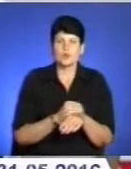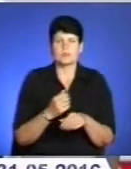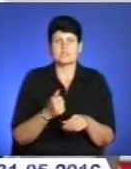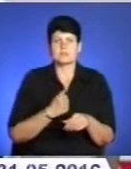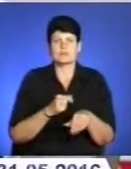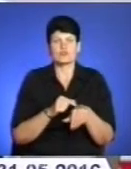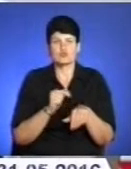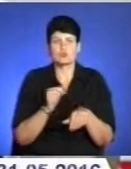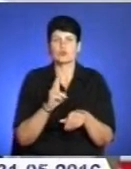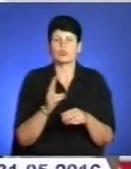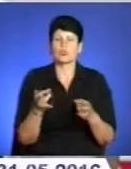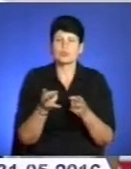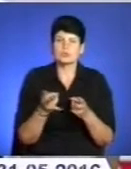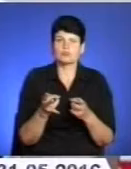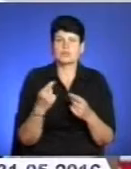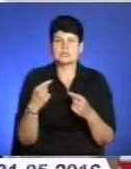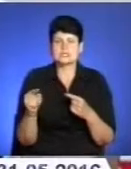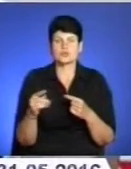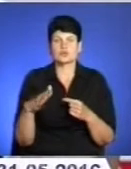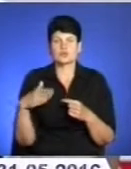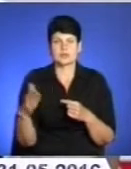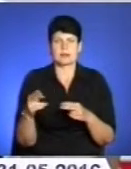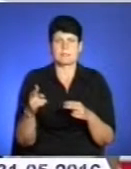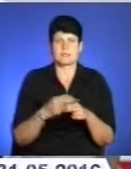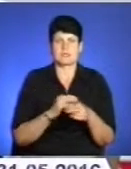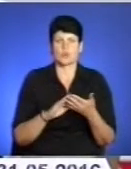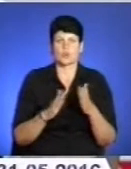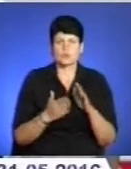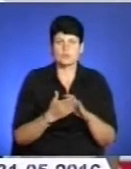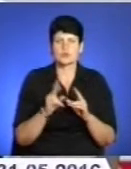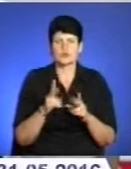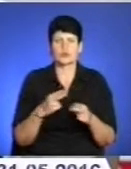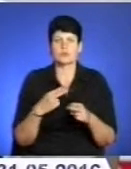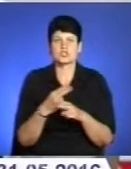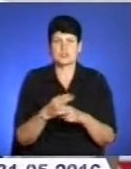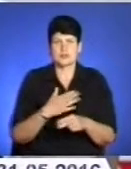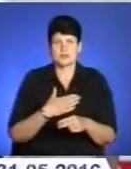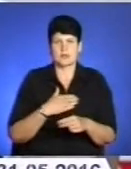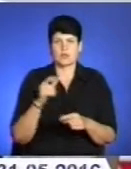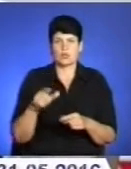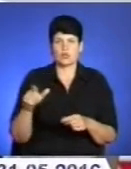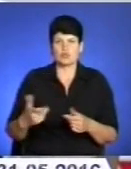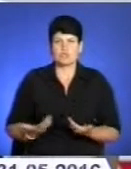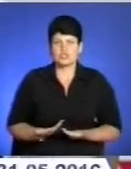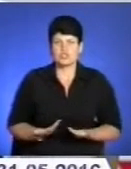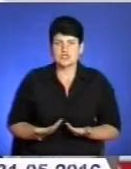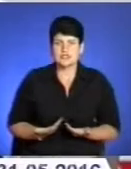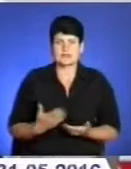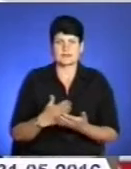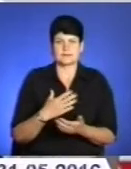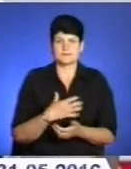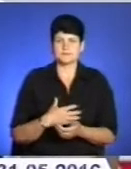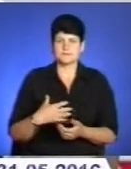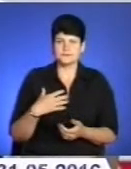хто потребує, а з іншої сторони безкомпромісні до тих, хто заважає нам по-людськи жити і, напевне, що є найбільш актуальні.